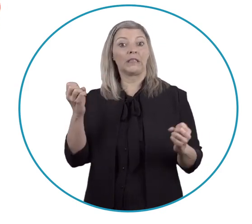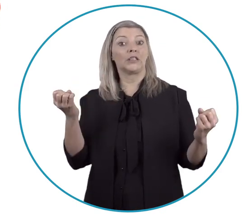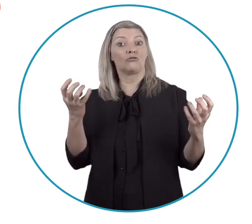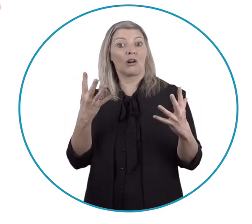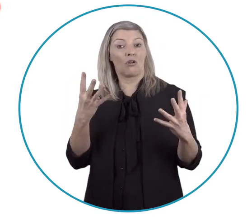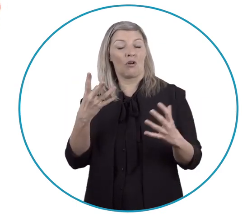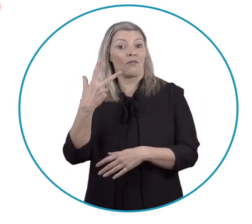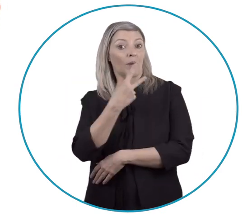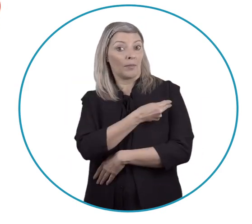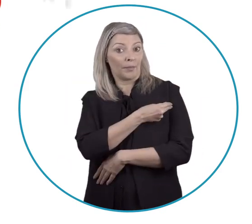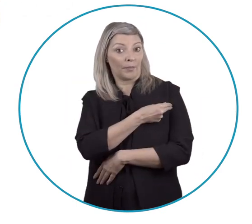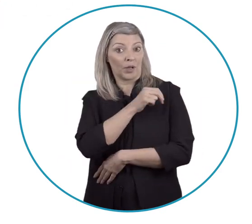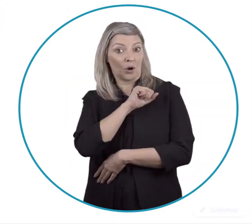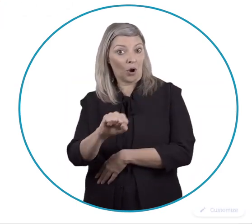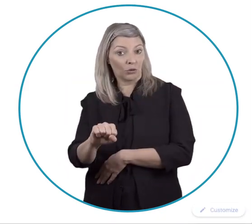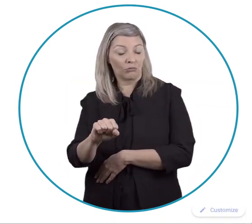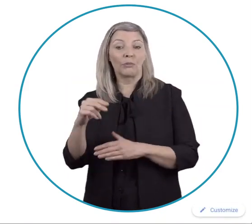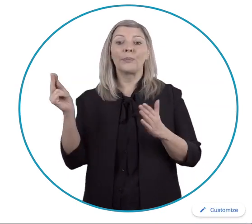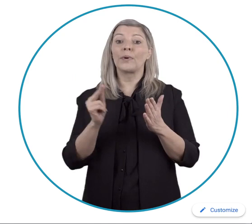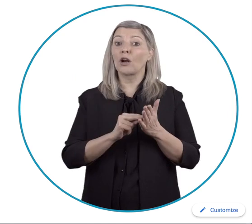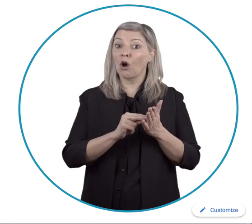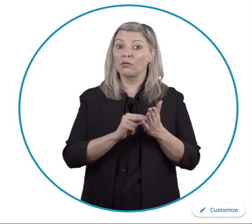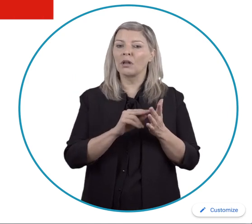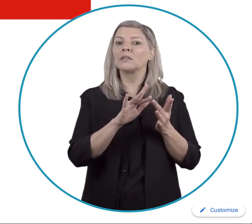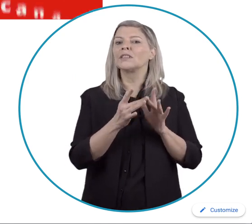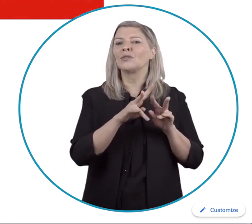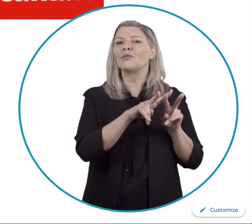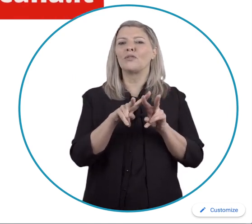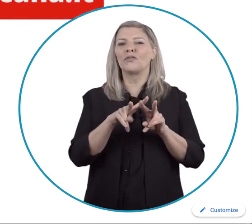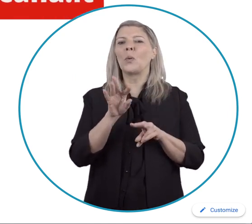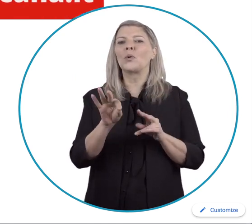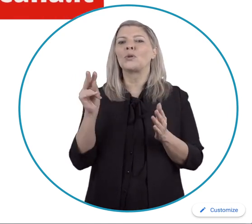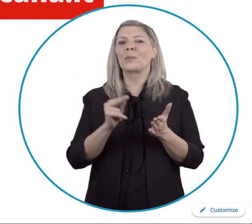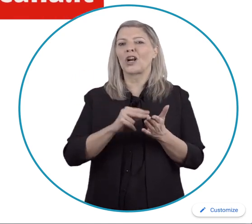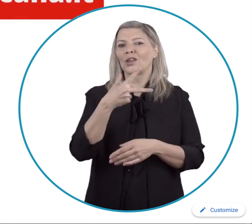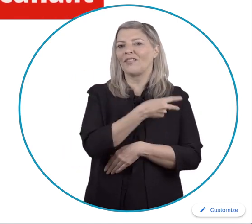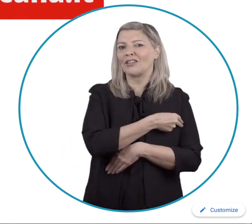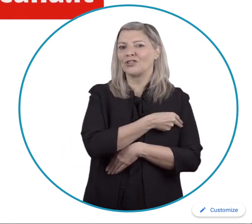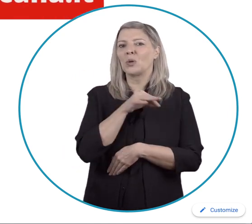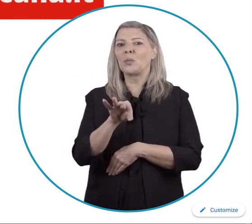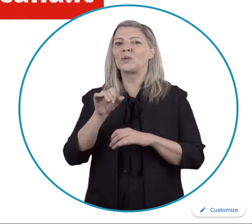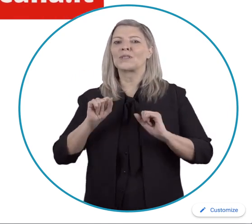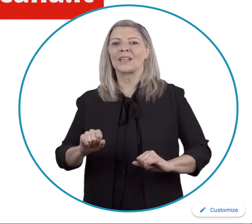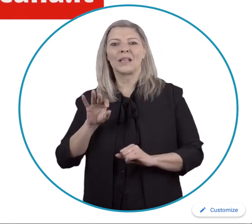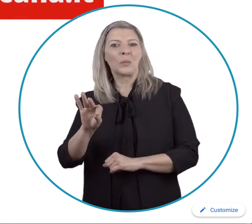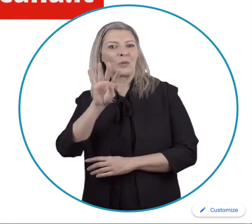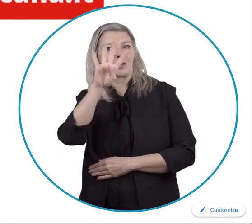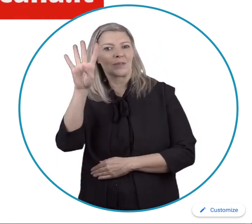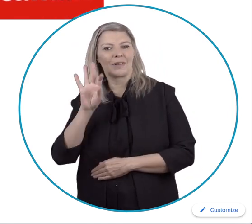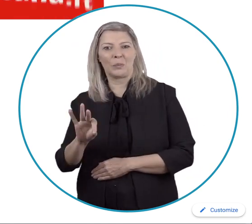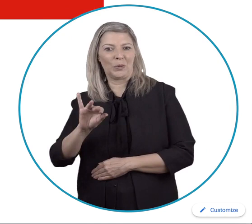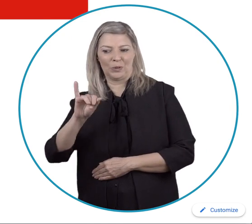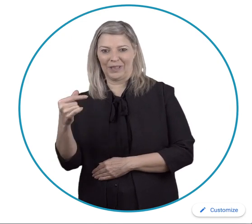Per accadere al vaccino anti-covid-19 collegati al portale www.prenotavaccino.sanita